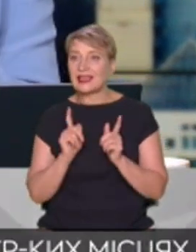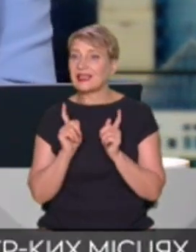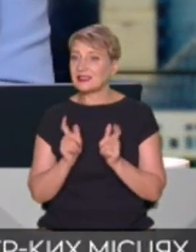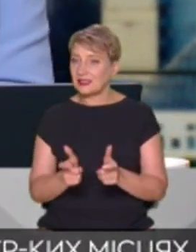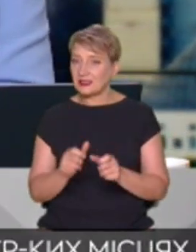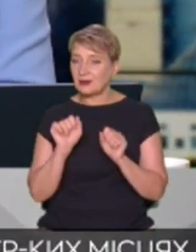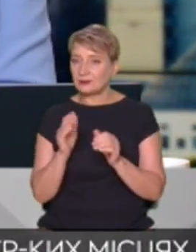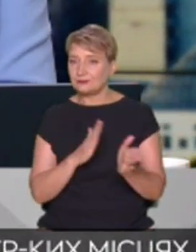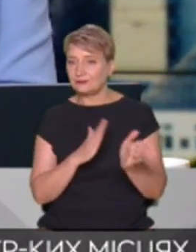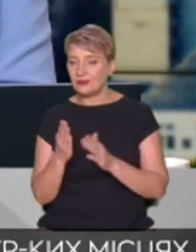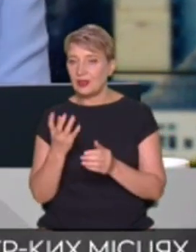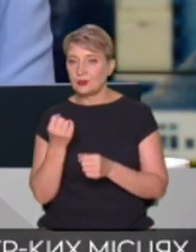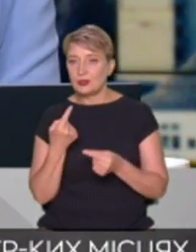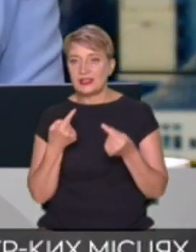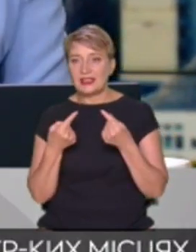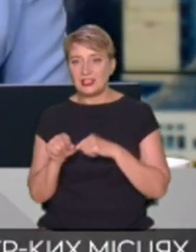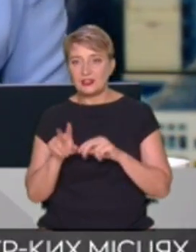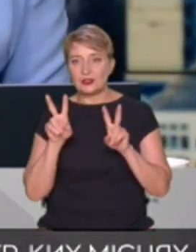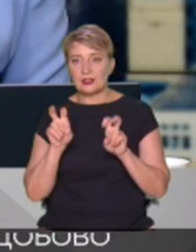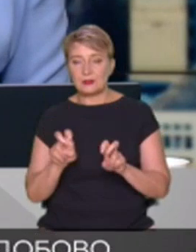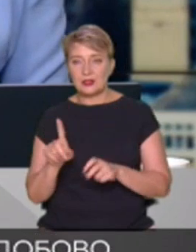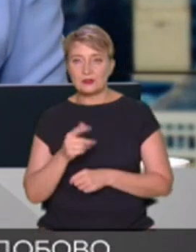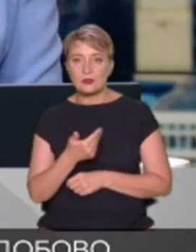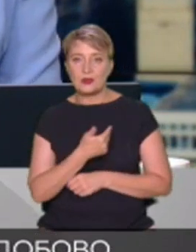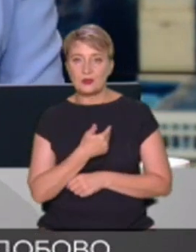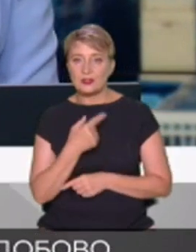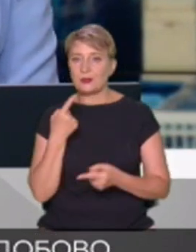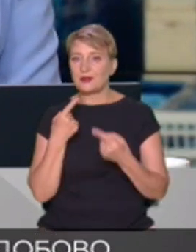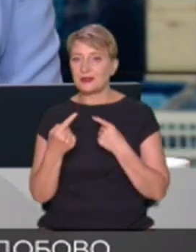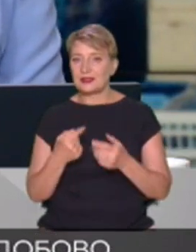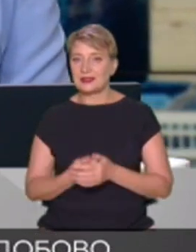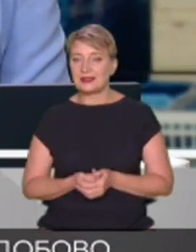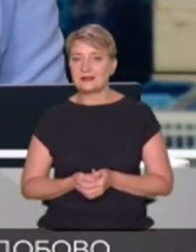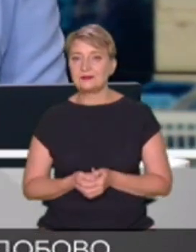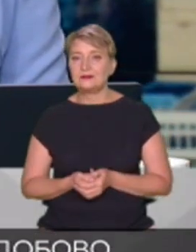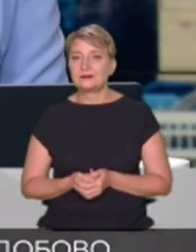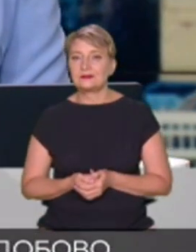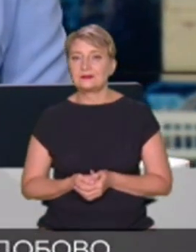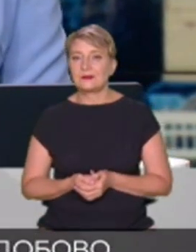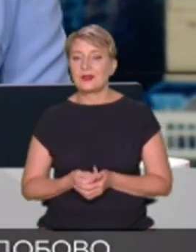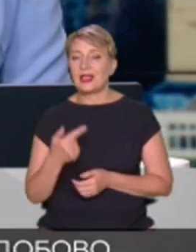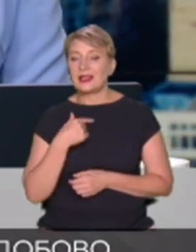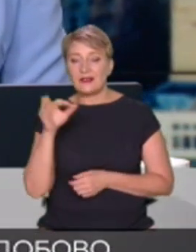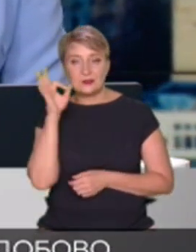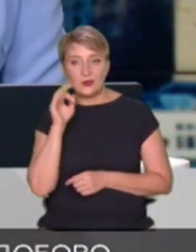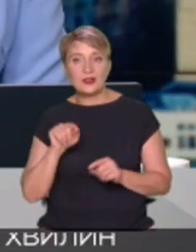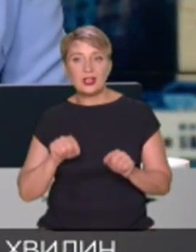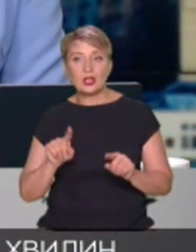можливо, вже трішки інша тема, про яку ми, очевидно, поговоримо. Але я її зачіпив, тому що